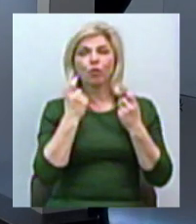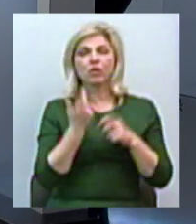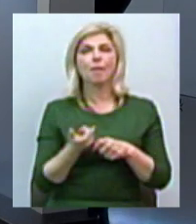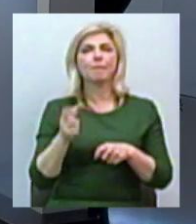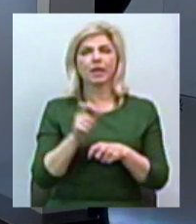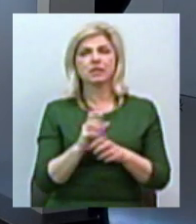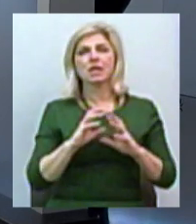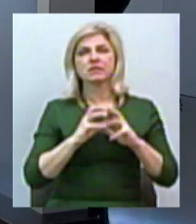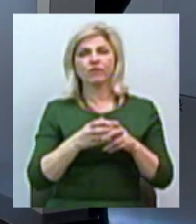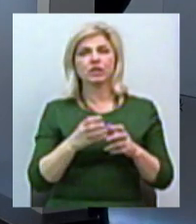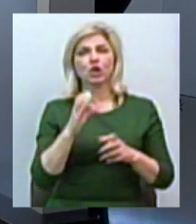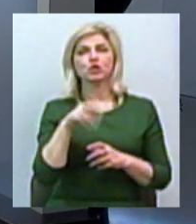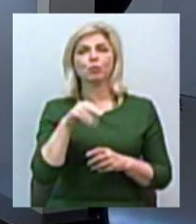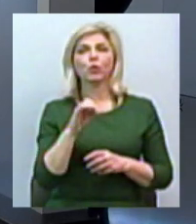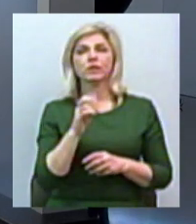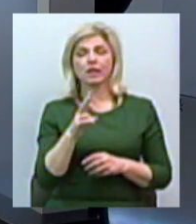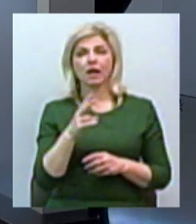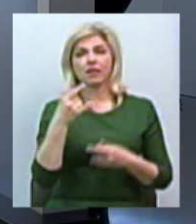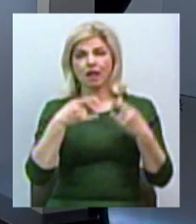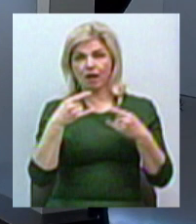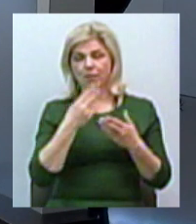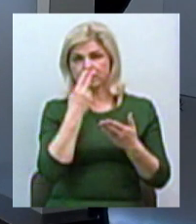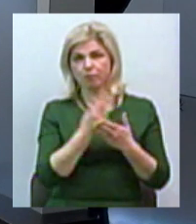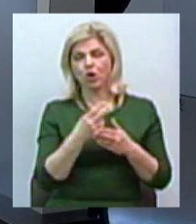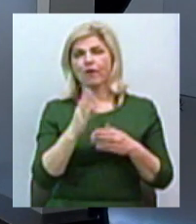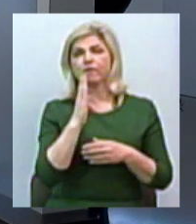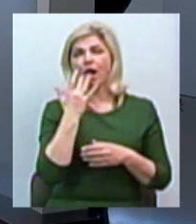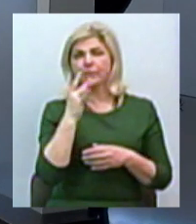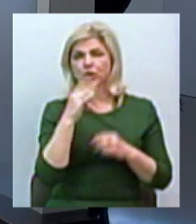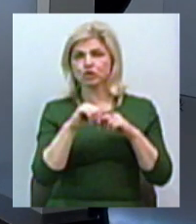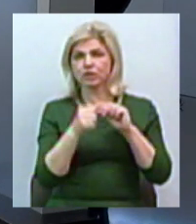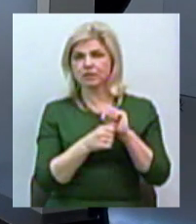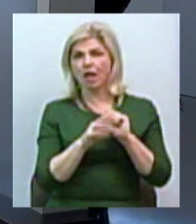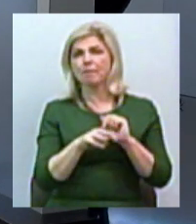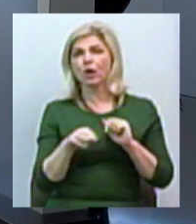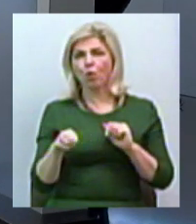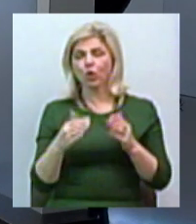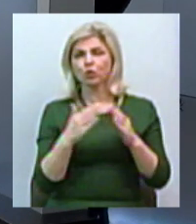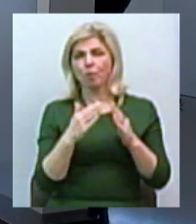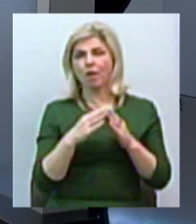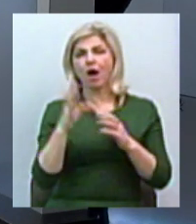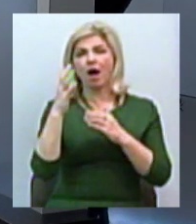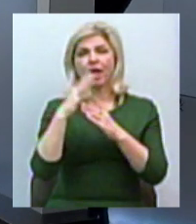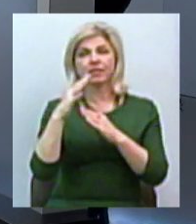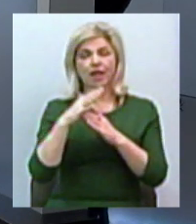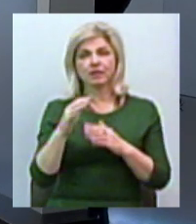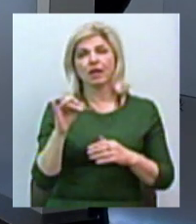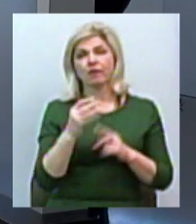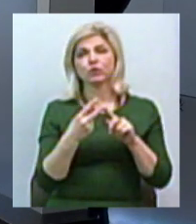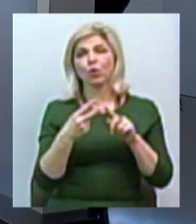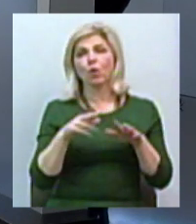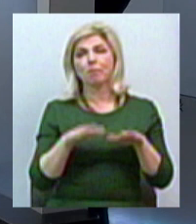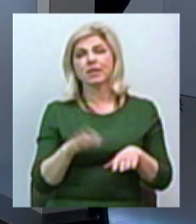супутникове телебачення дивляться у США, це 16 мільйонів домашніх антенн. Друге місце за